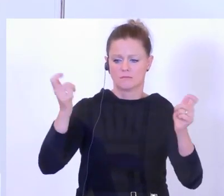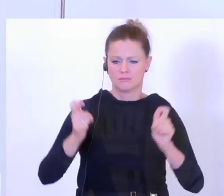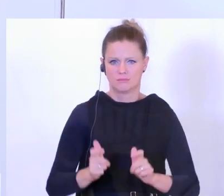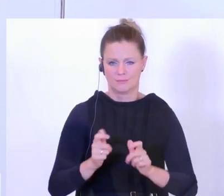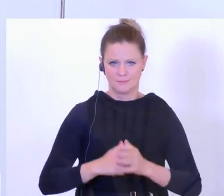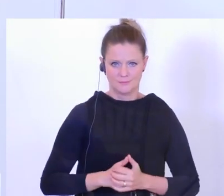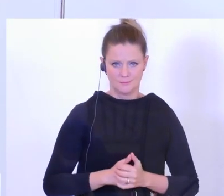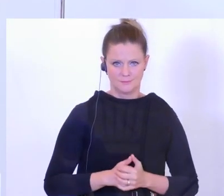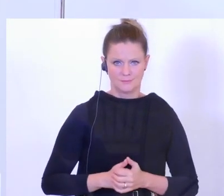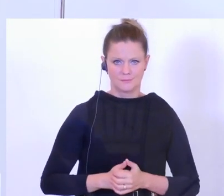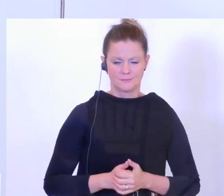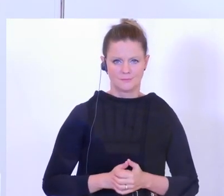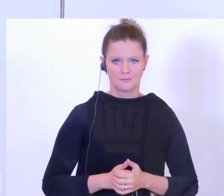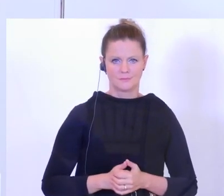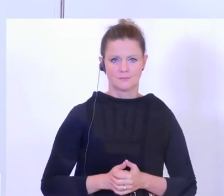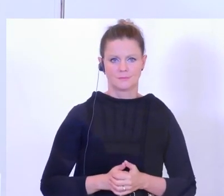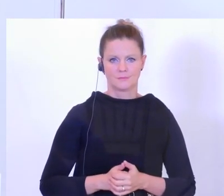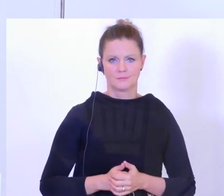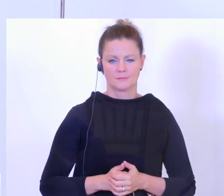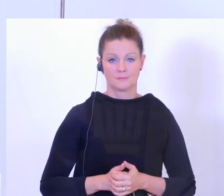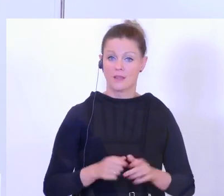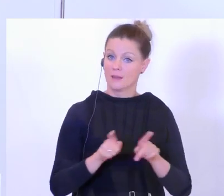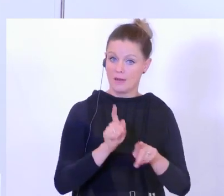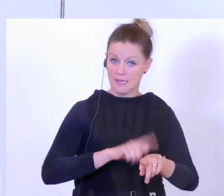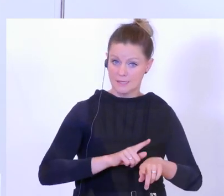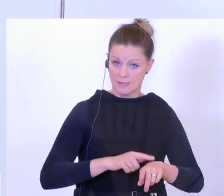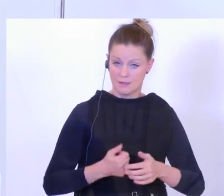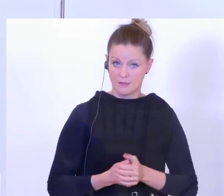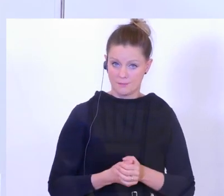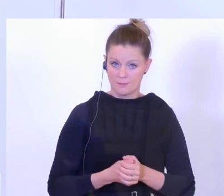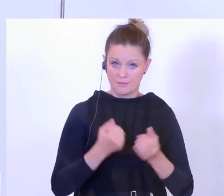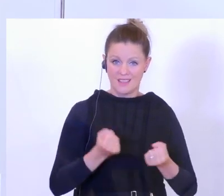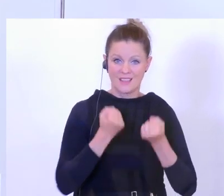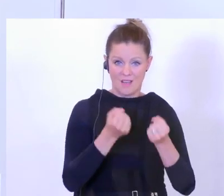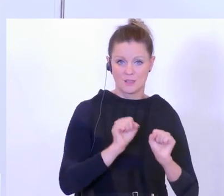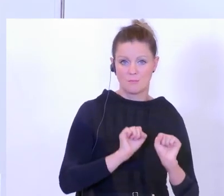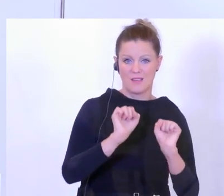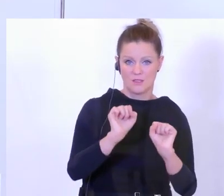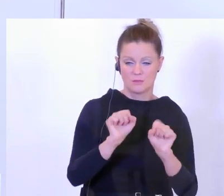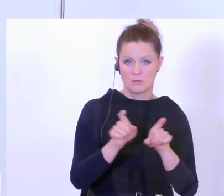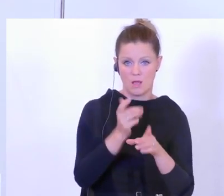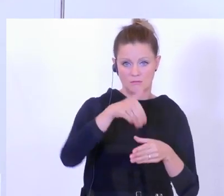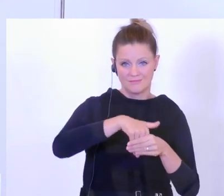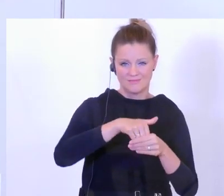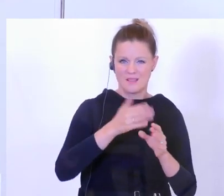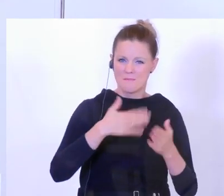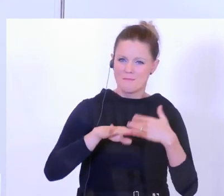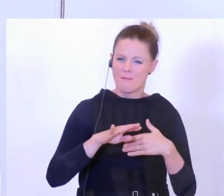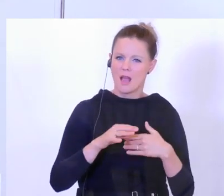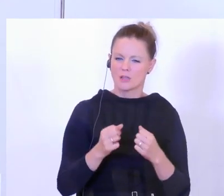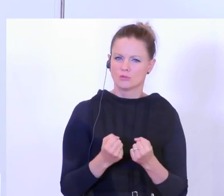Delikten kommt. Gleichzeitig heißt aber Gewaltprävention auch eine noch engere